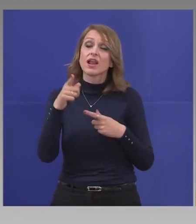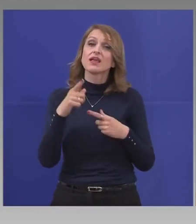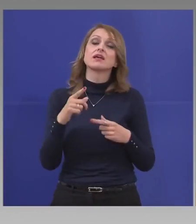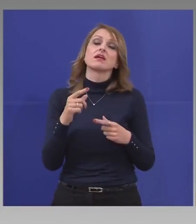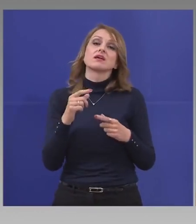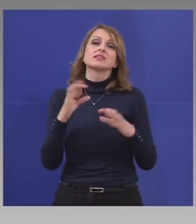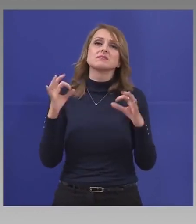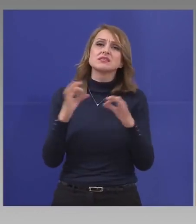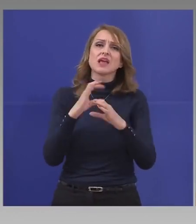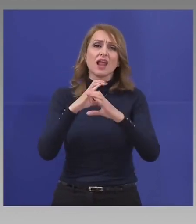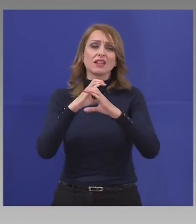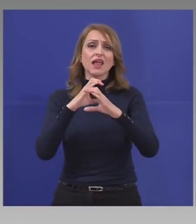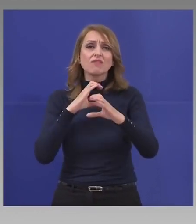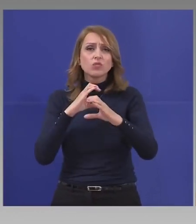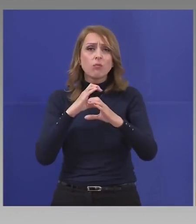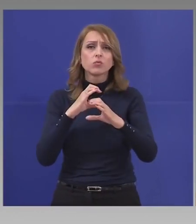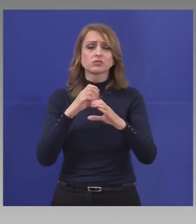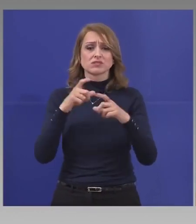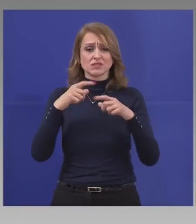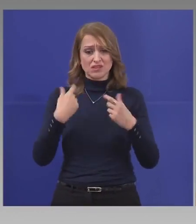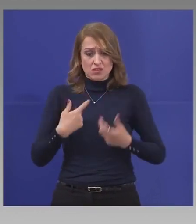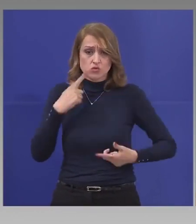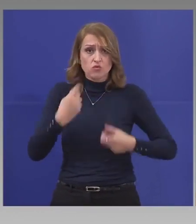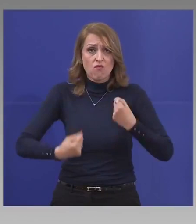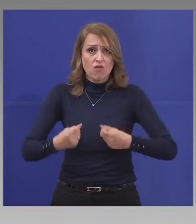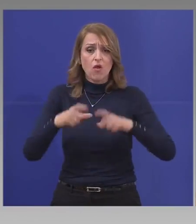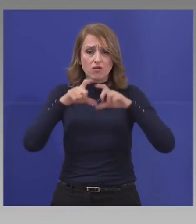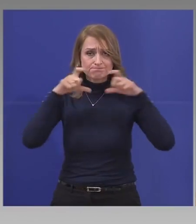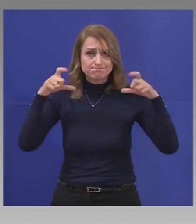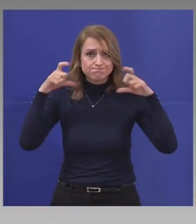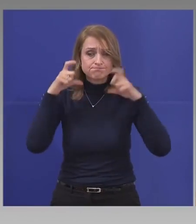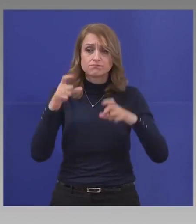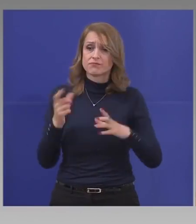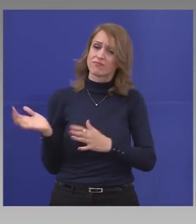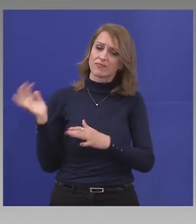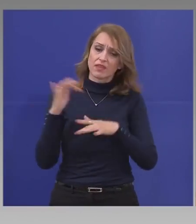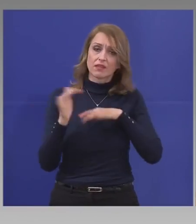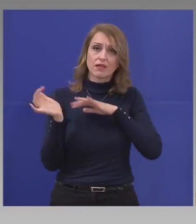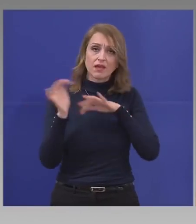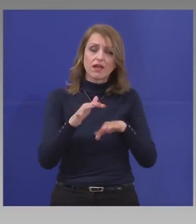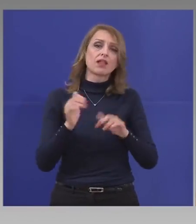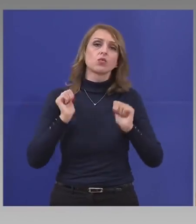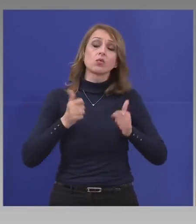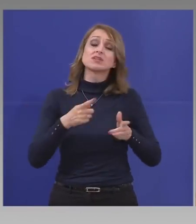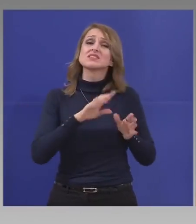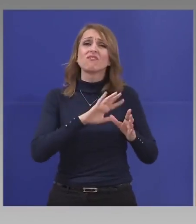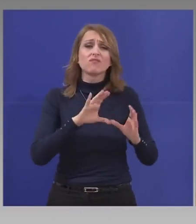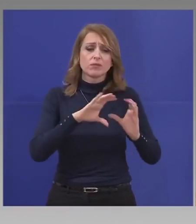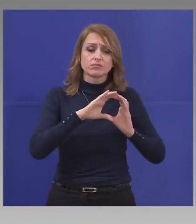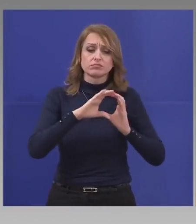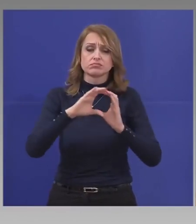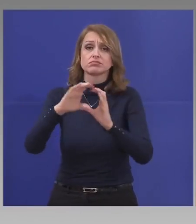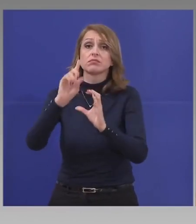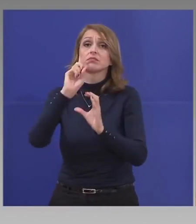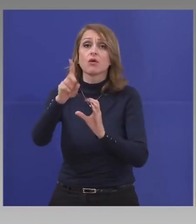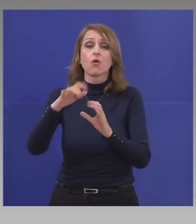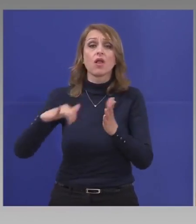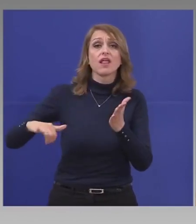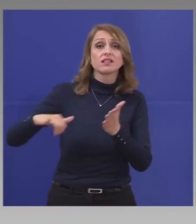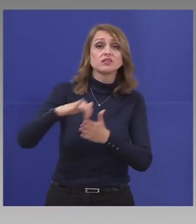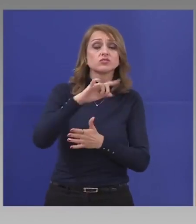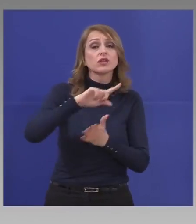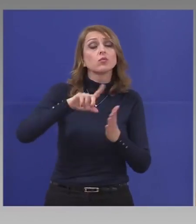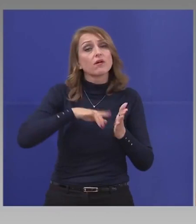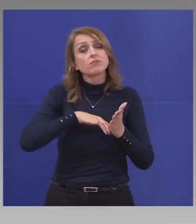разбира се, директно на аерогарата, директно на чартера и толкова си. Но безотговорност.